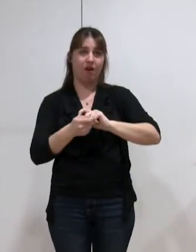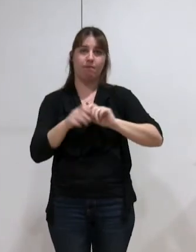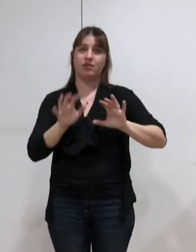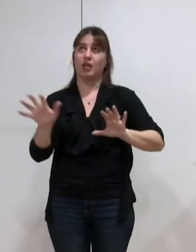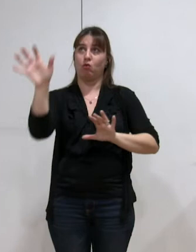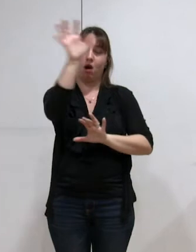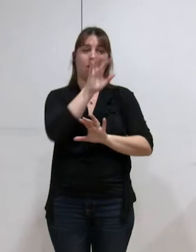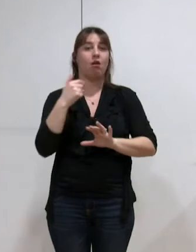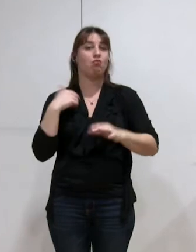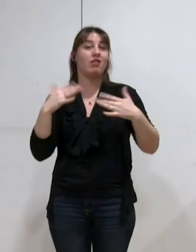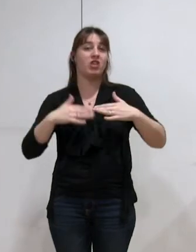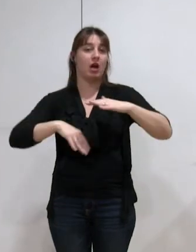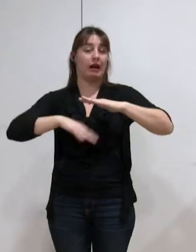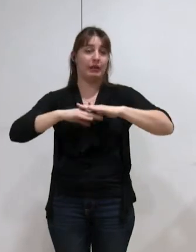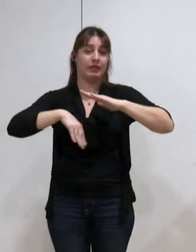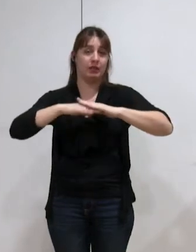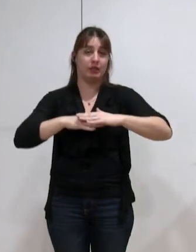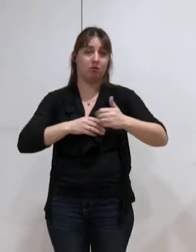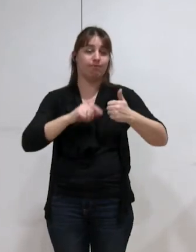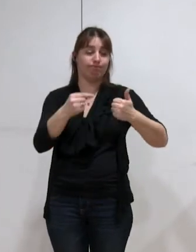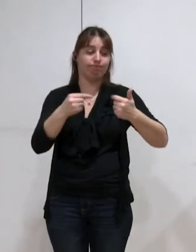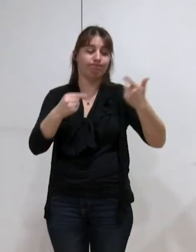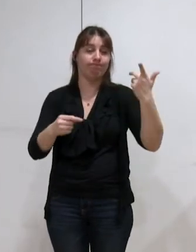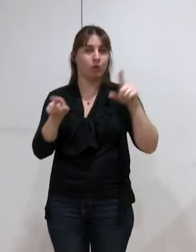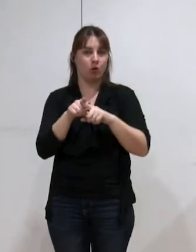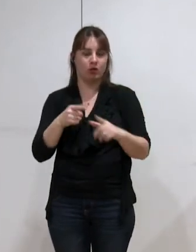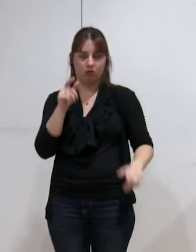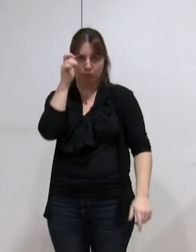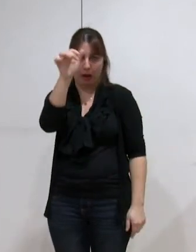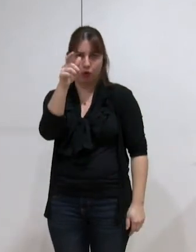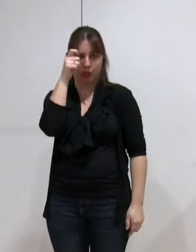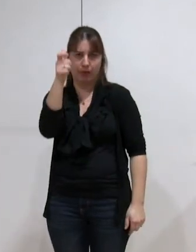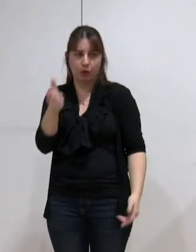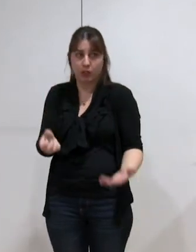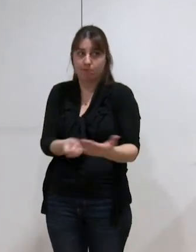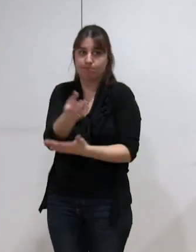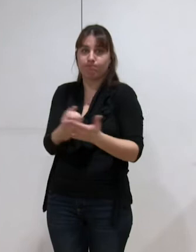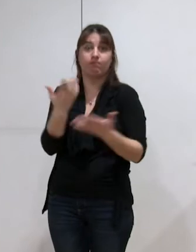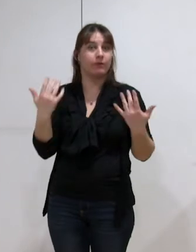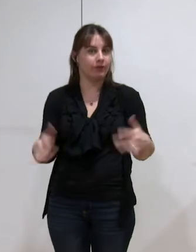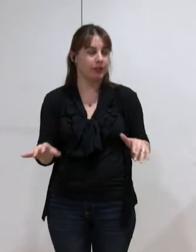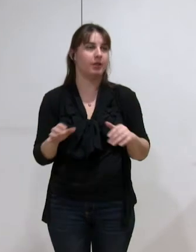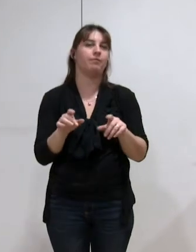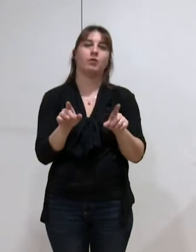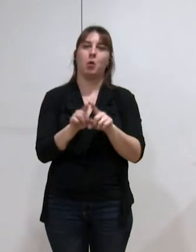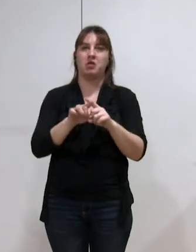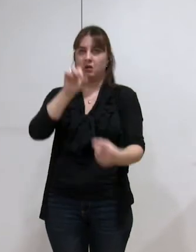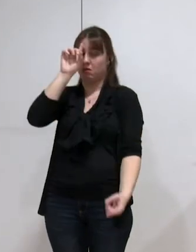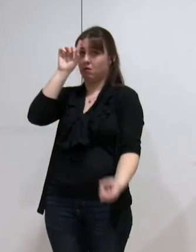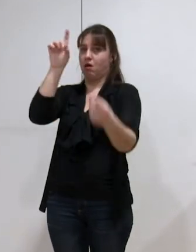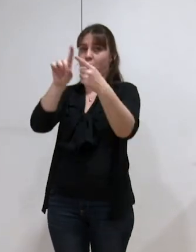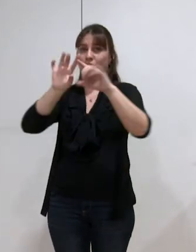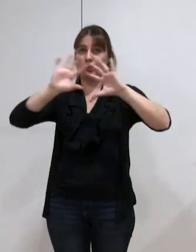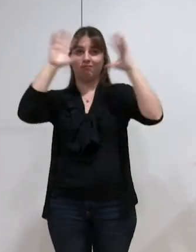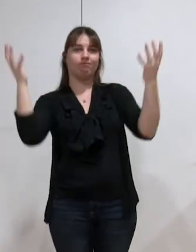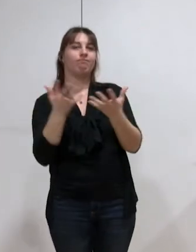pointé les limites et parfois même l'incohérence. L'absence surtout, je crois, d'une ambition globale,